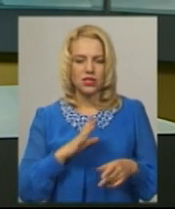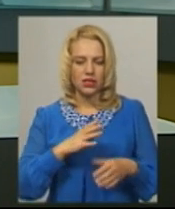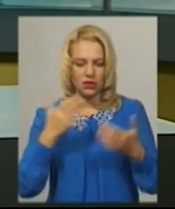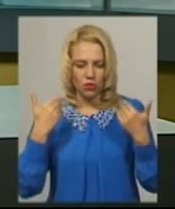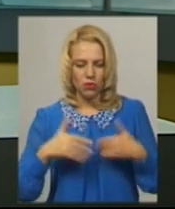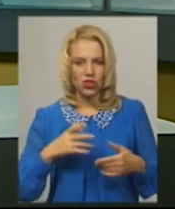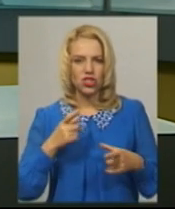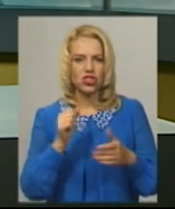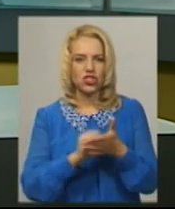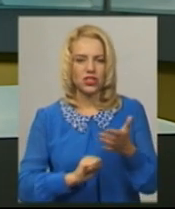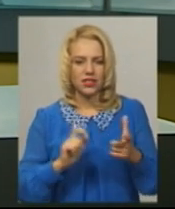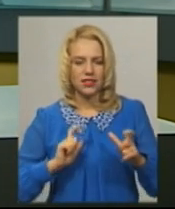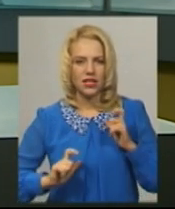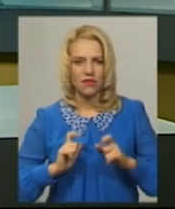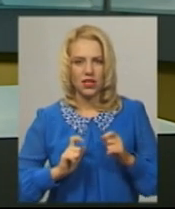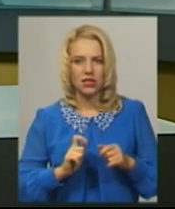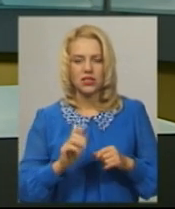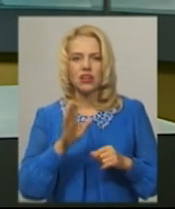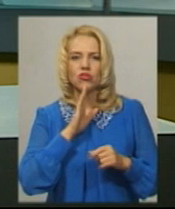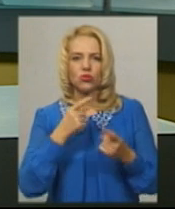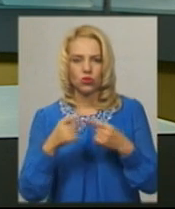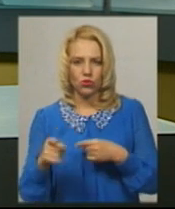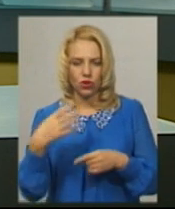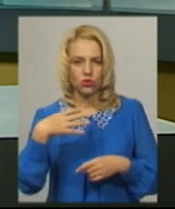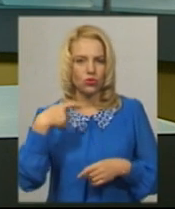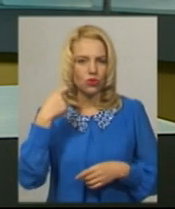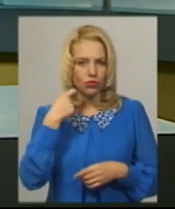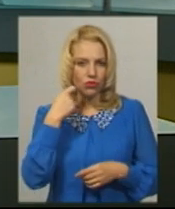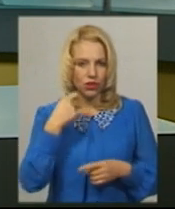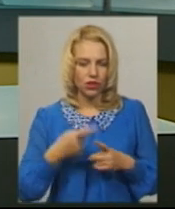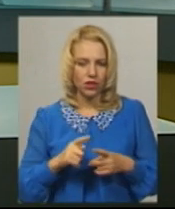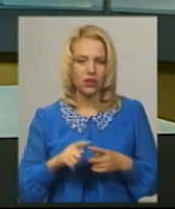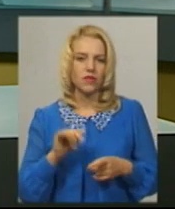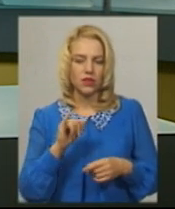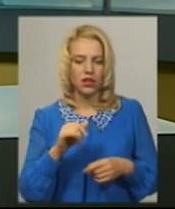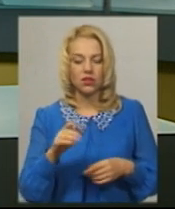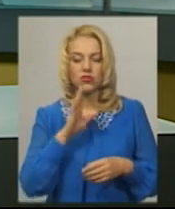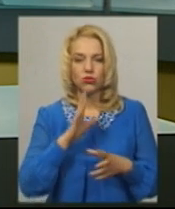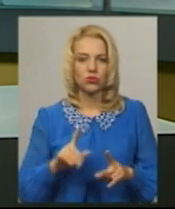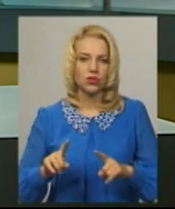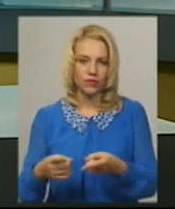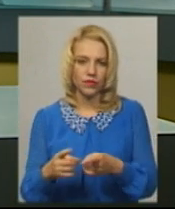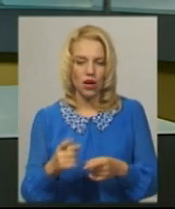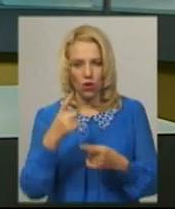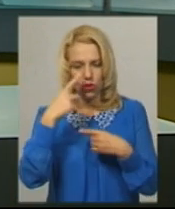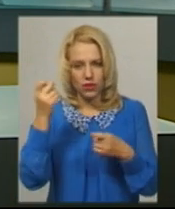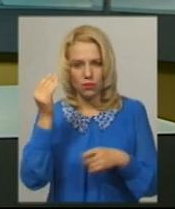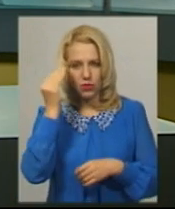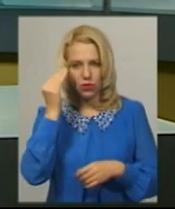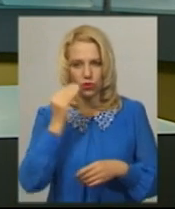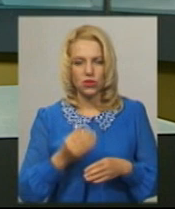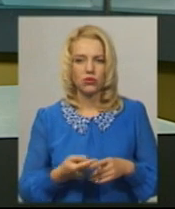нанесла 44-річна шепівтічанка. Підозрювану поліцейські затримали. Їй оголосили про підозру за частиною 2 статті